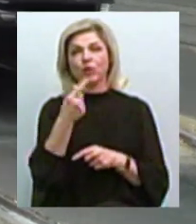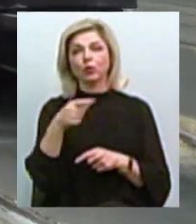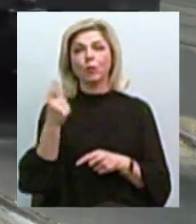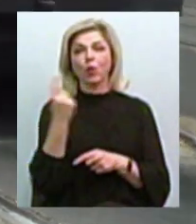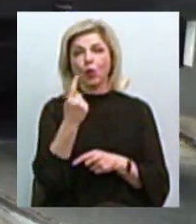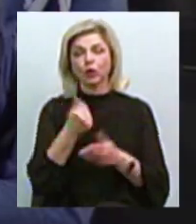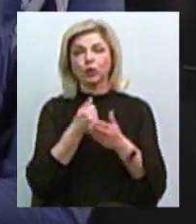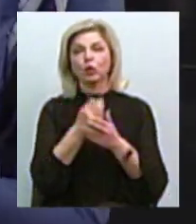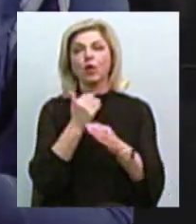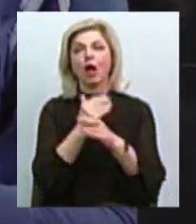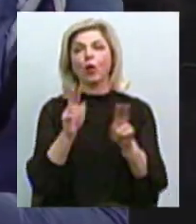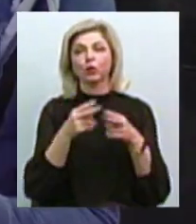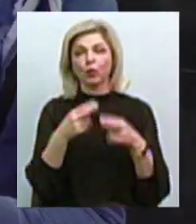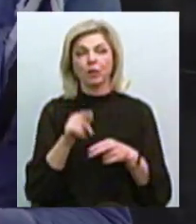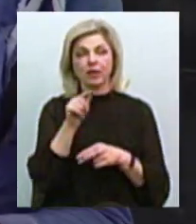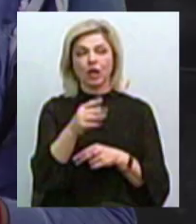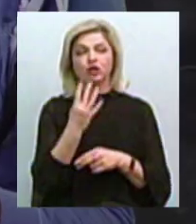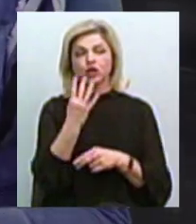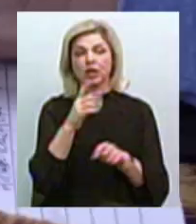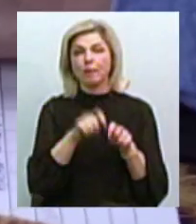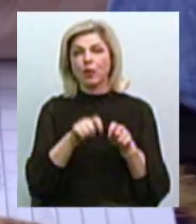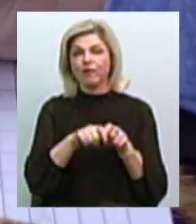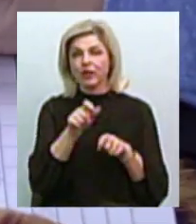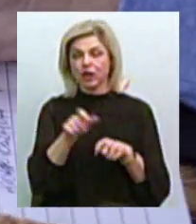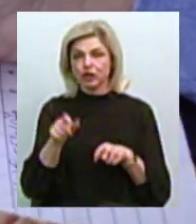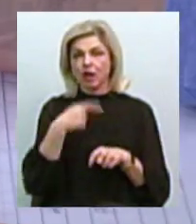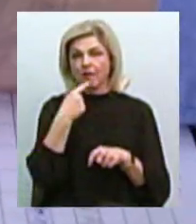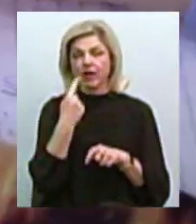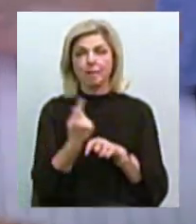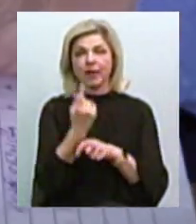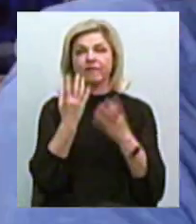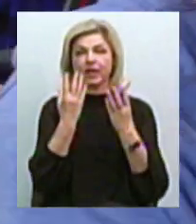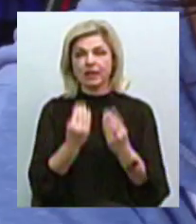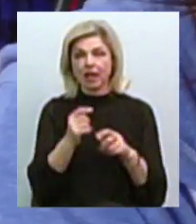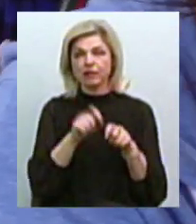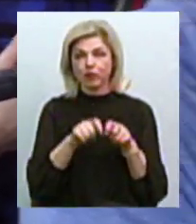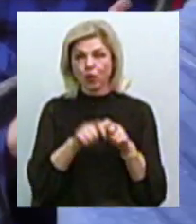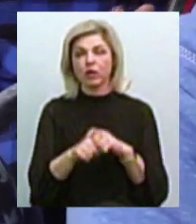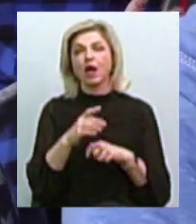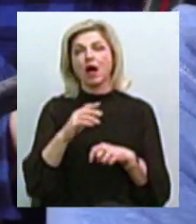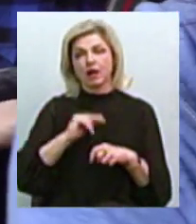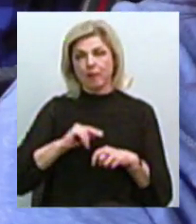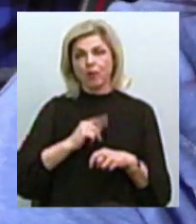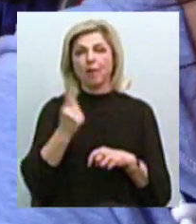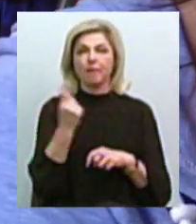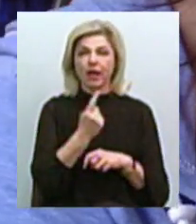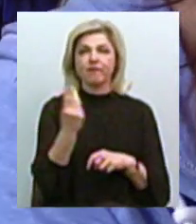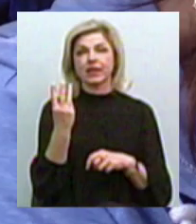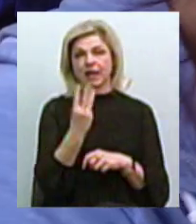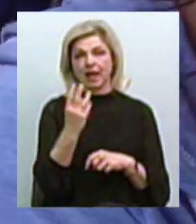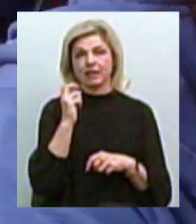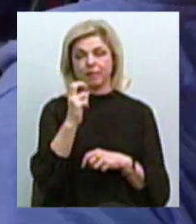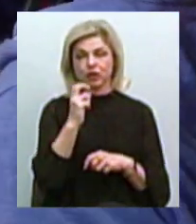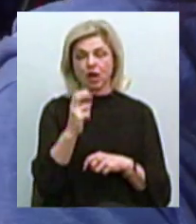прямує в яхт-клуб. В салоні четверо перевіряючих. Кажуть, в перший день підрахунку контролери працюють на третьому та першому маршрутах.